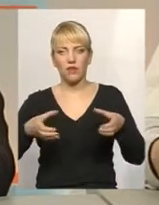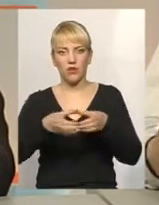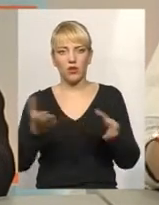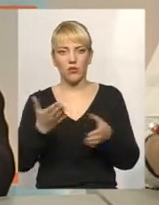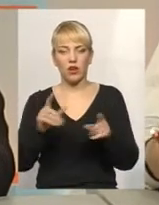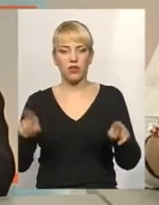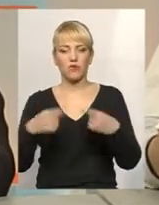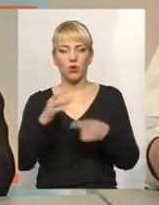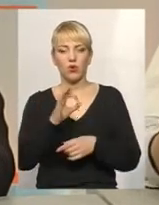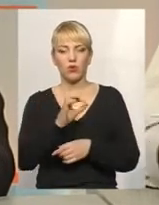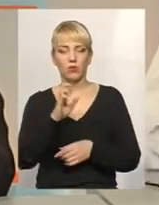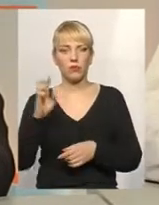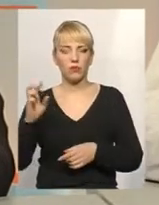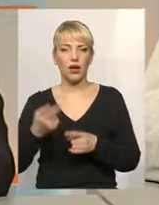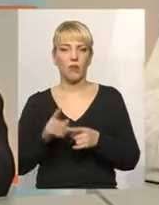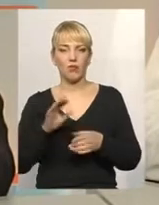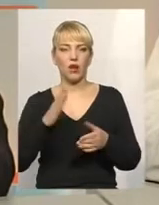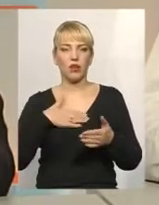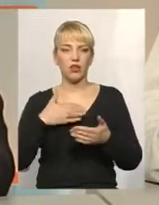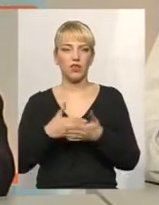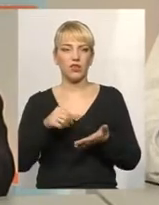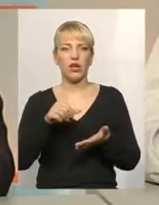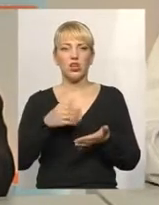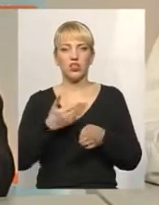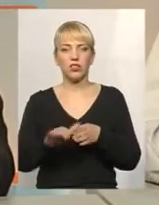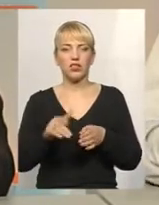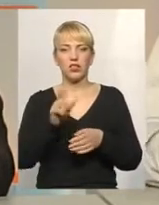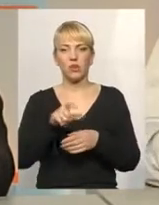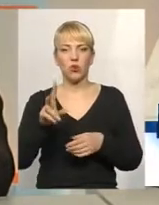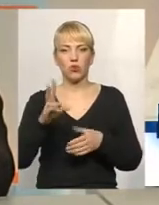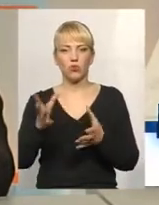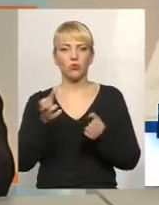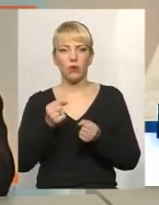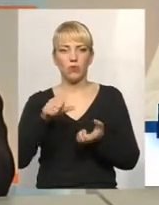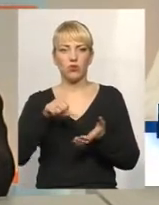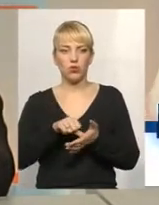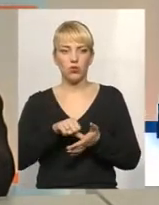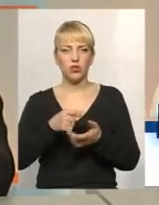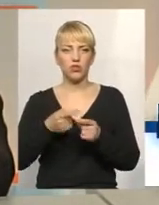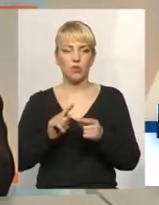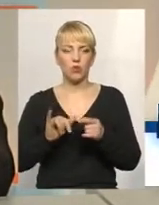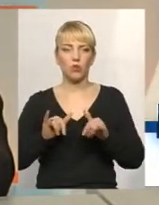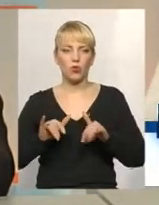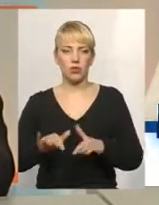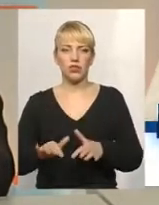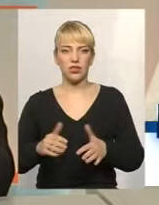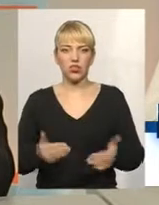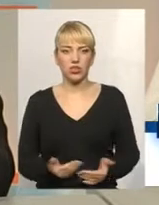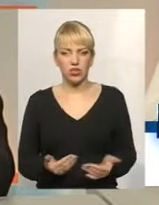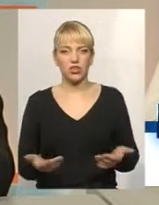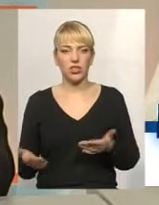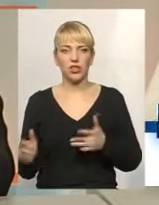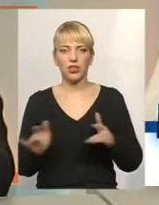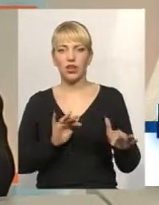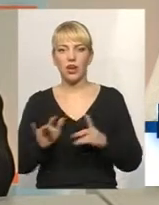ОСББ, а потім активна частина мешканців, які будуть приймати участь у життєдіяльністі